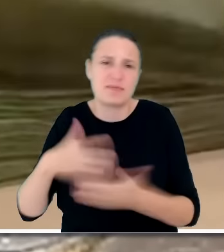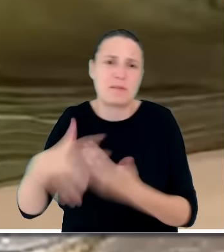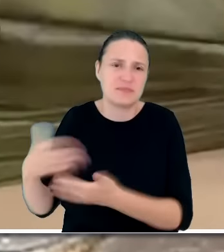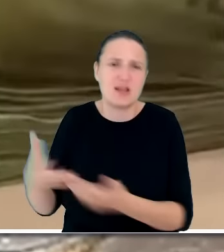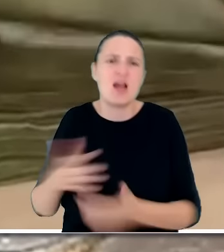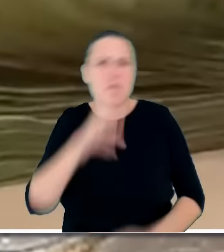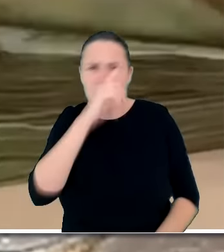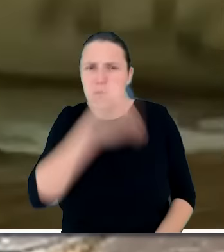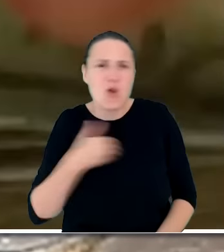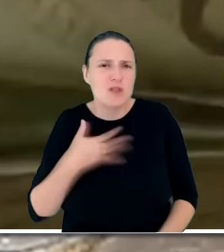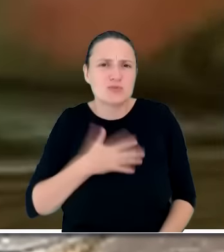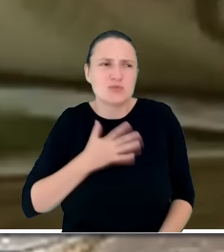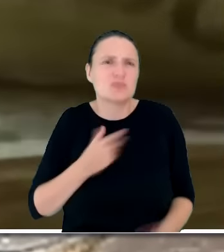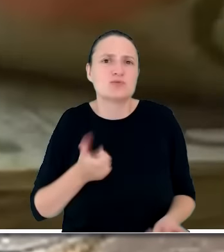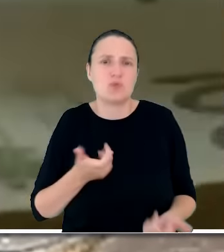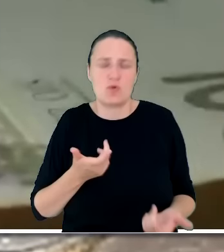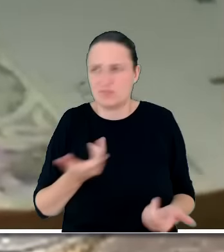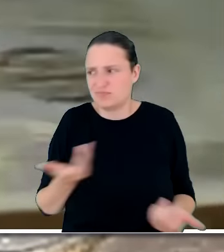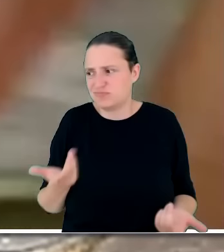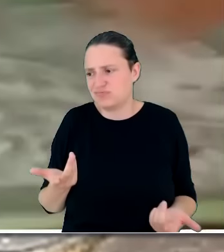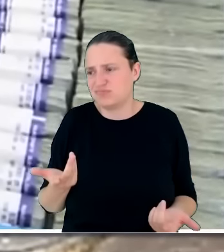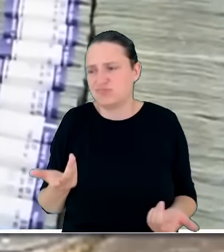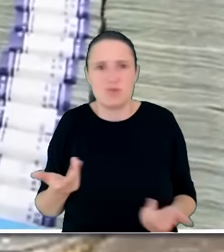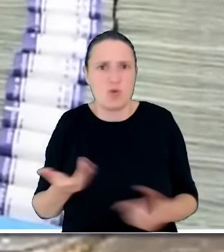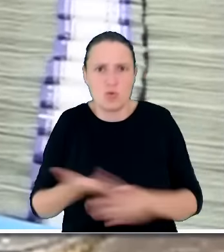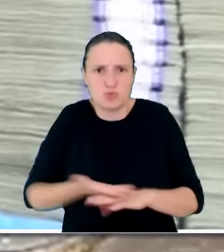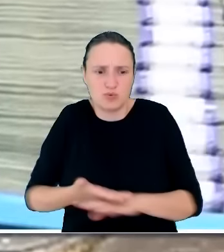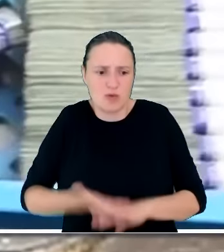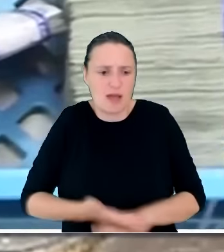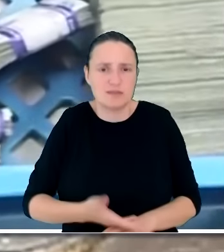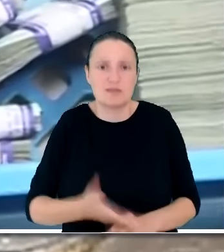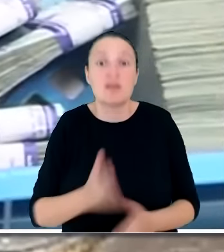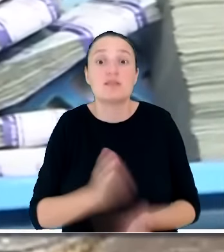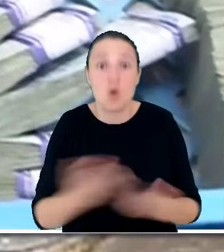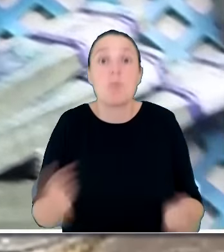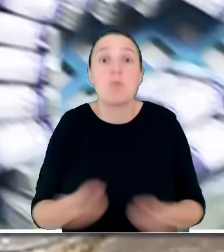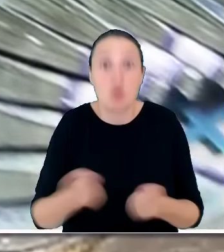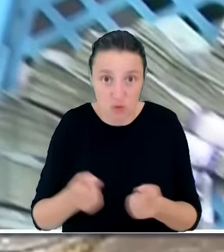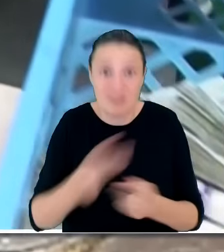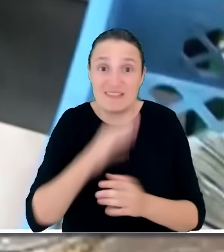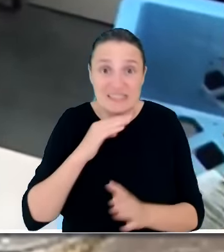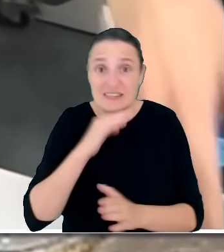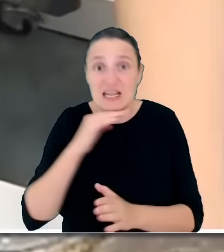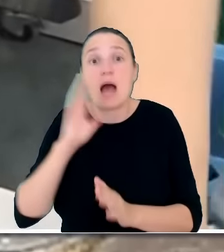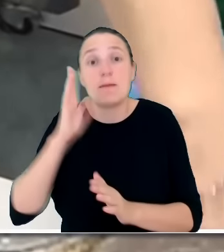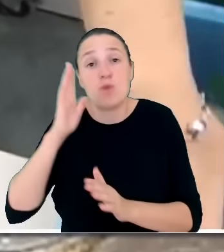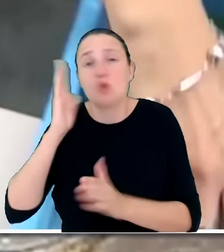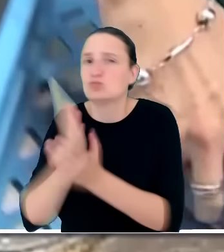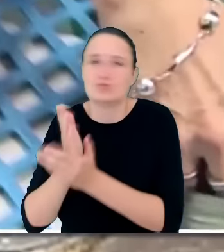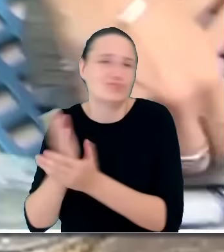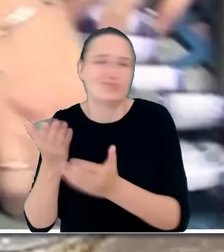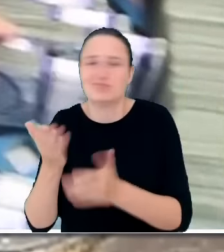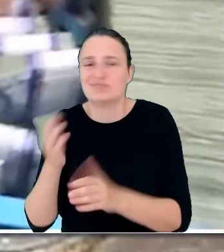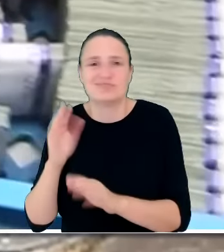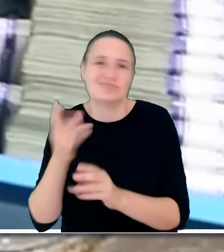czuli się oszukiwani. Te zabiegi PR-owskie do pewnego momentu będą też oczywiście dawały efekt,